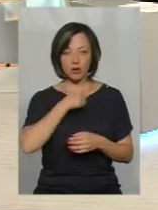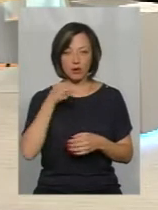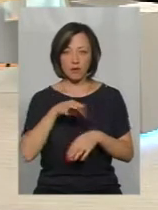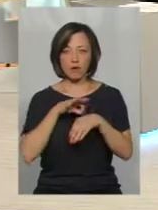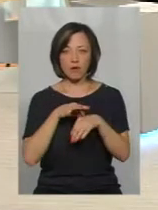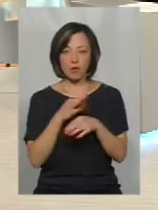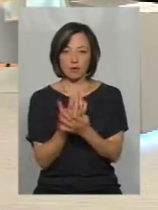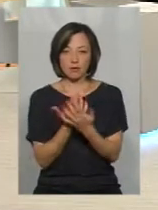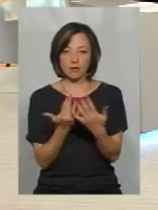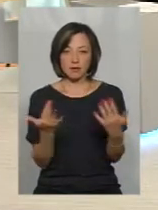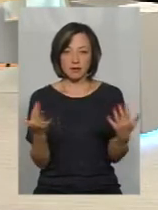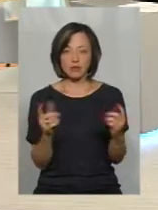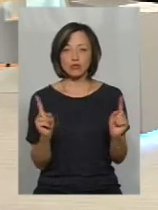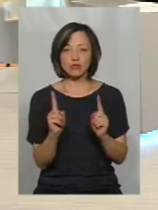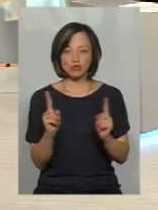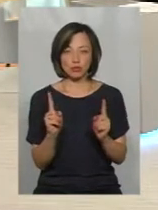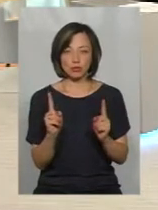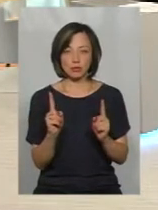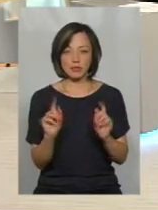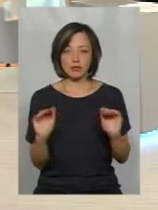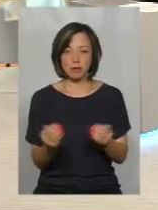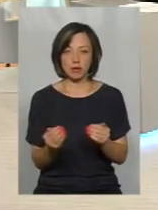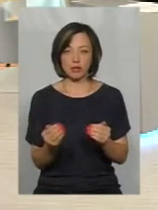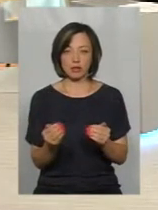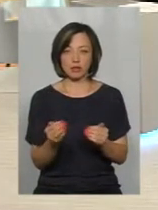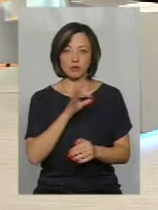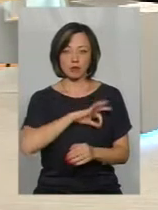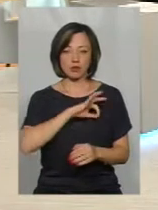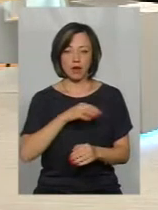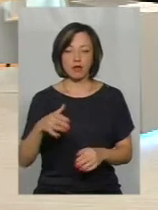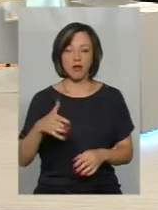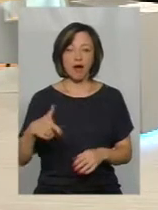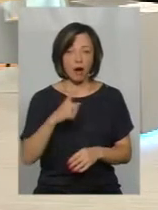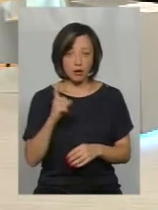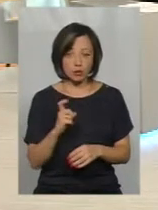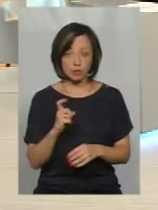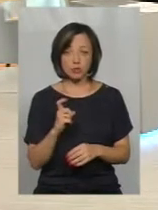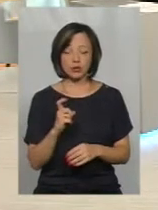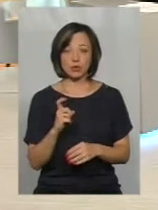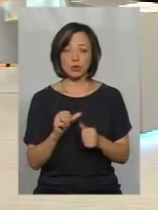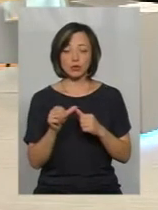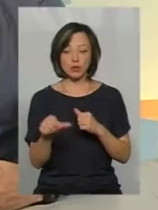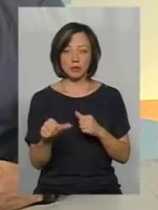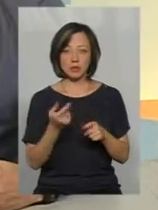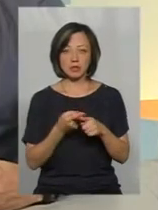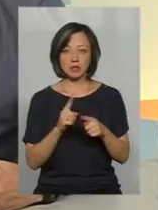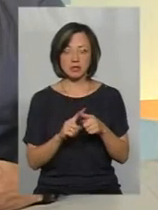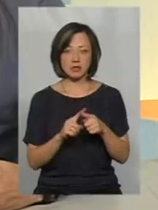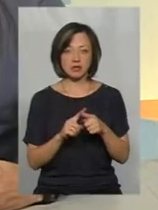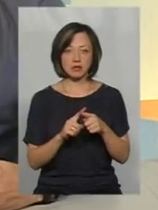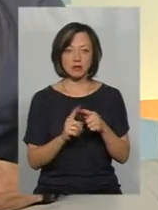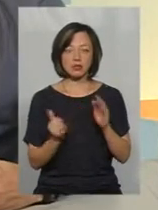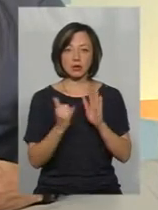речей щодо зменшення споживання природного газу. От, зокрема, це встановлення